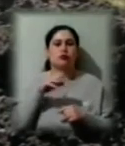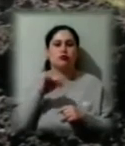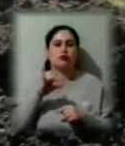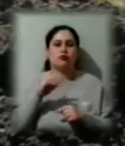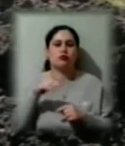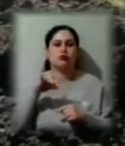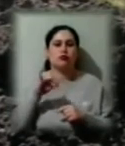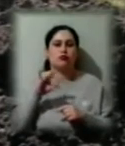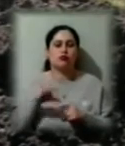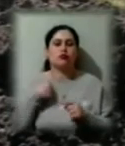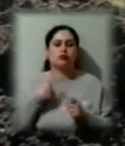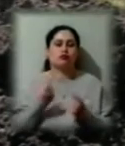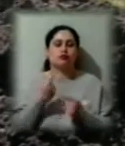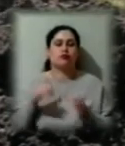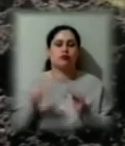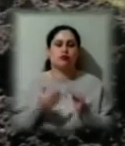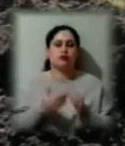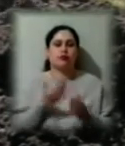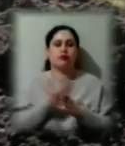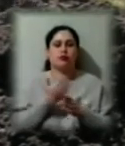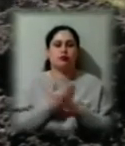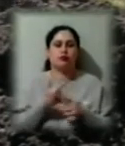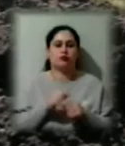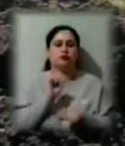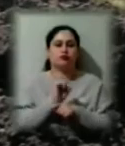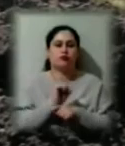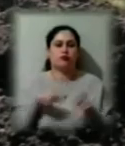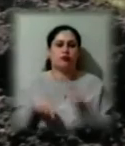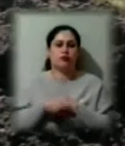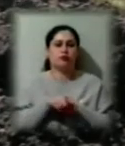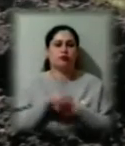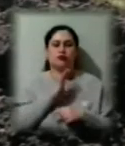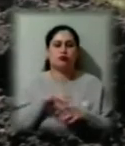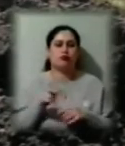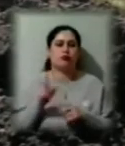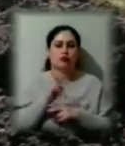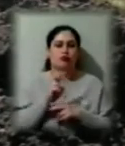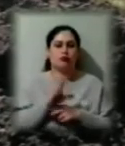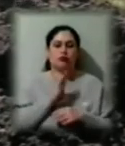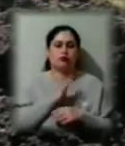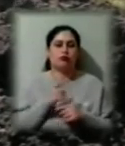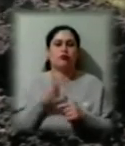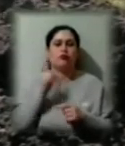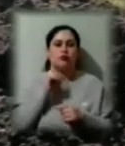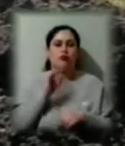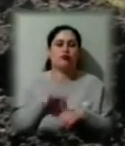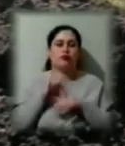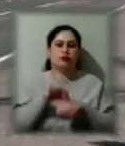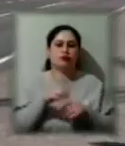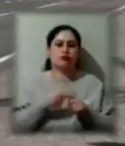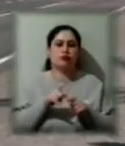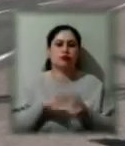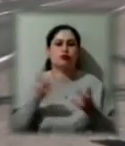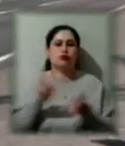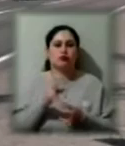допомогли перекопати, заблокувати ці шляхи, щоб люди знаходились тут, поки проводяться всі необхідні заходи.